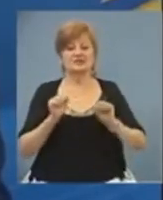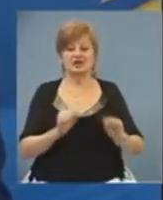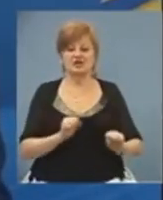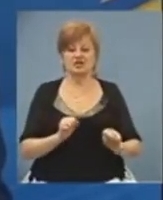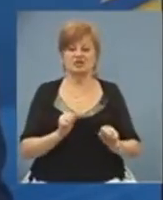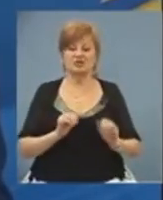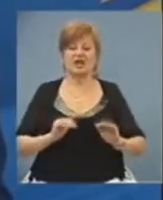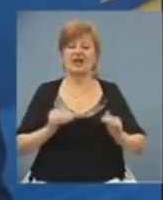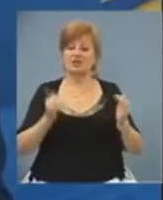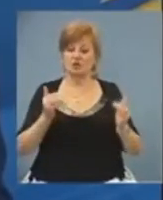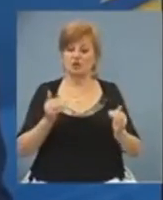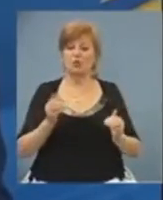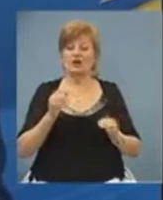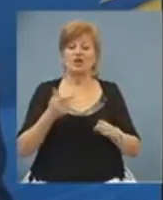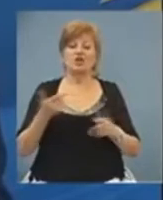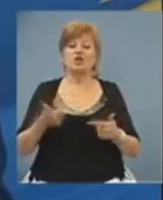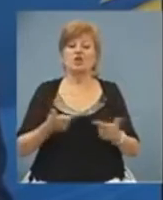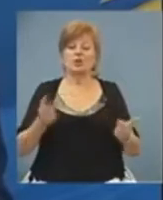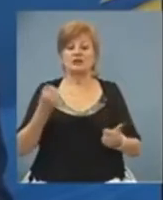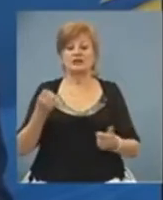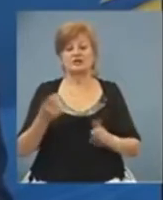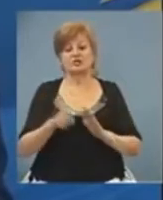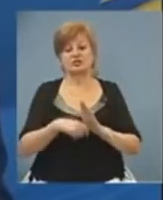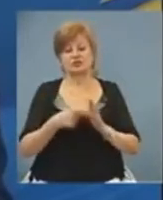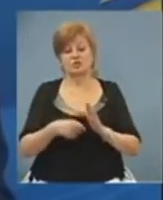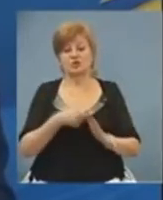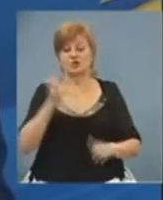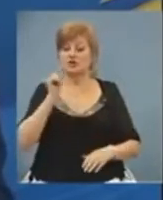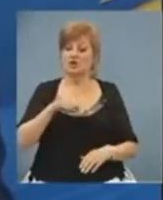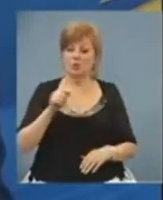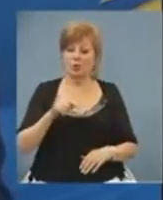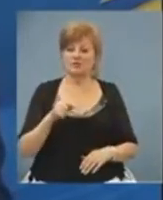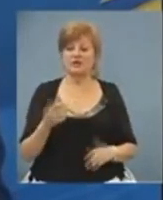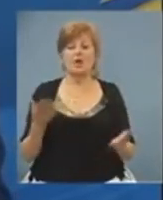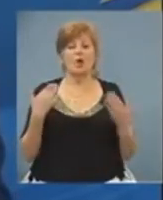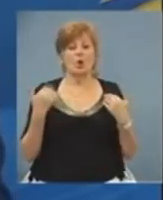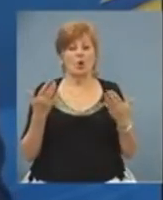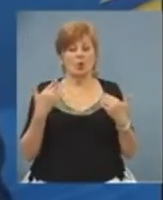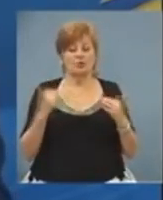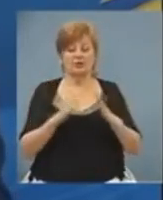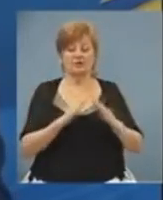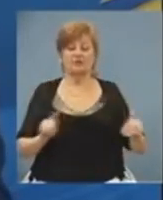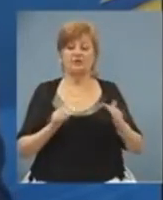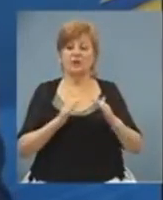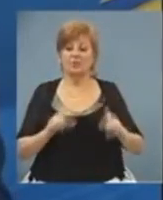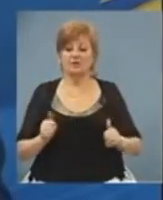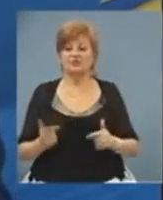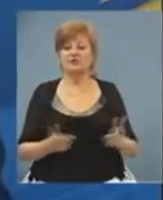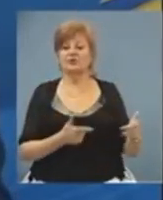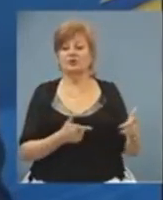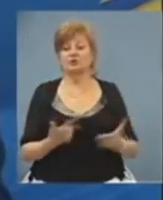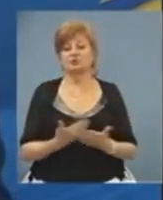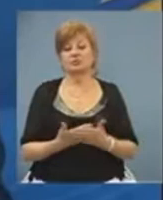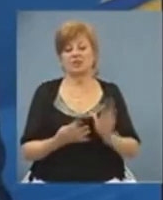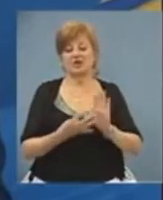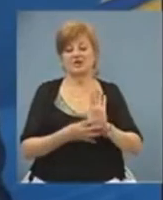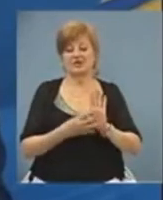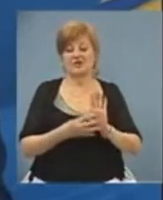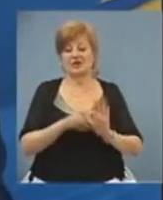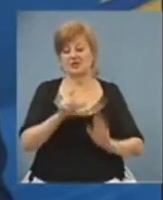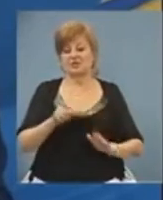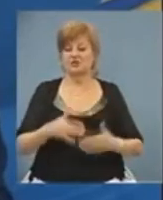категорій та гостей з Луганської і Донецької областей. Відпочинок у наметовому таборі згуртував близько 90